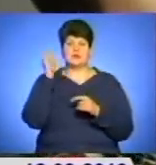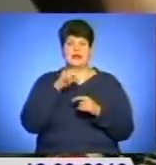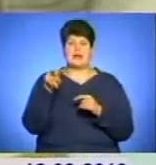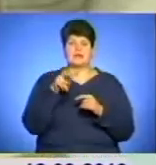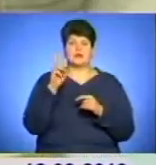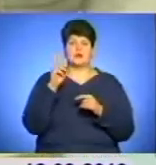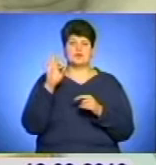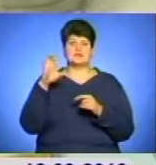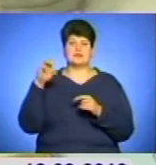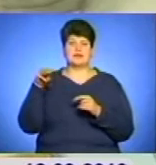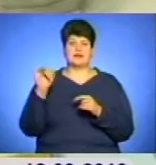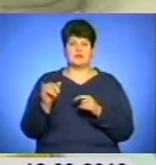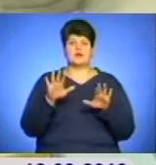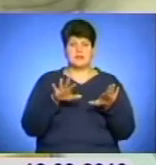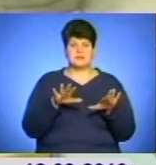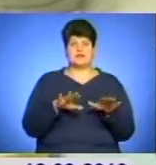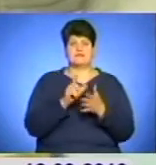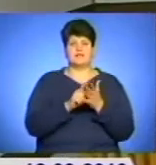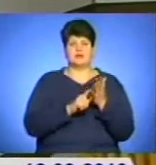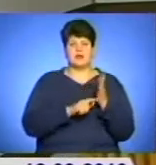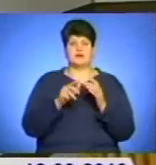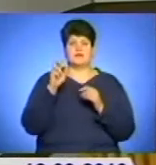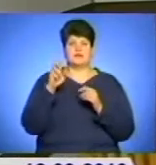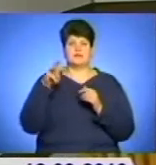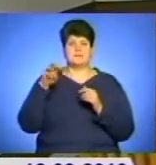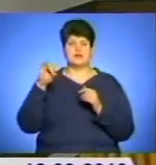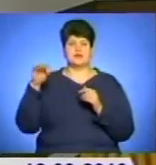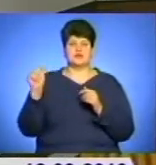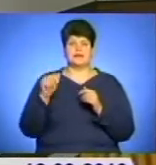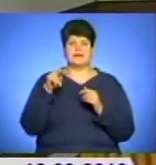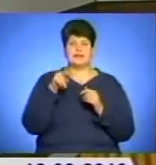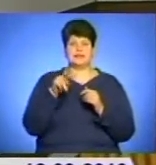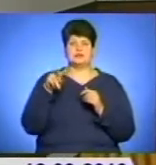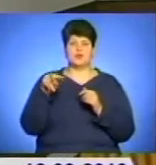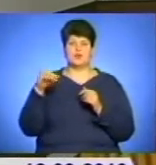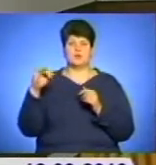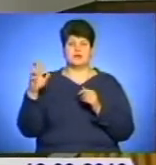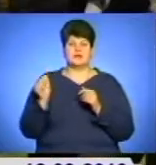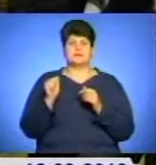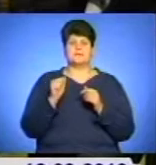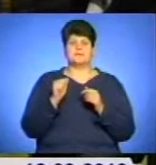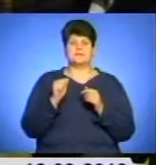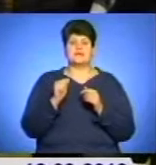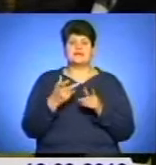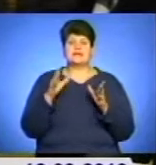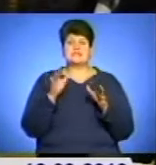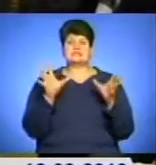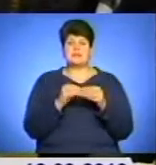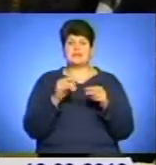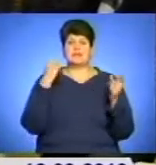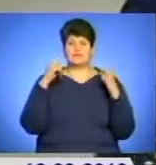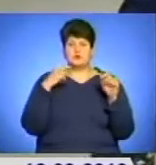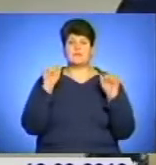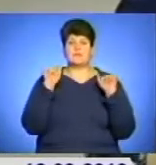Костенко, так і місцевих авторів Богдана Мельничука, Лесі Любарської, Зіновія Казьо. Їх спільна творчість